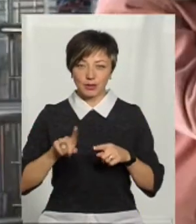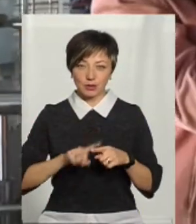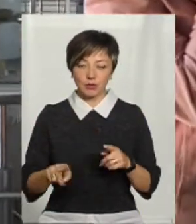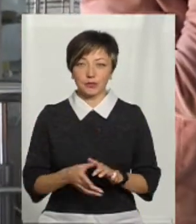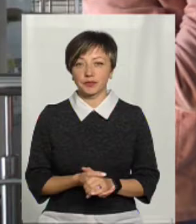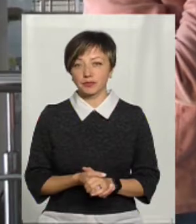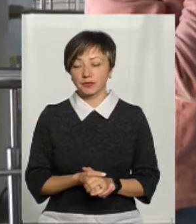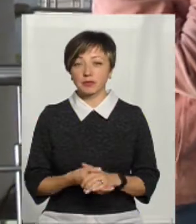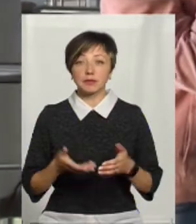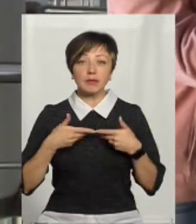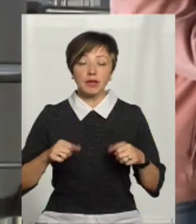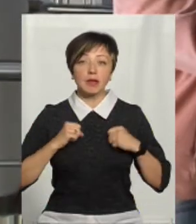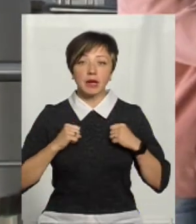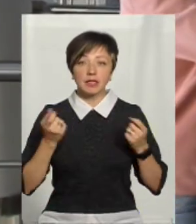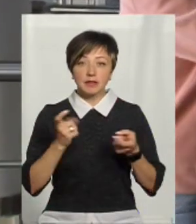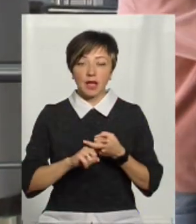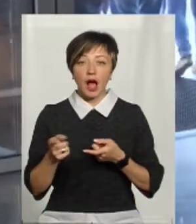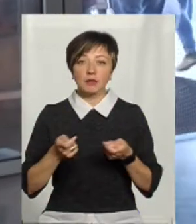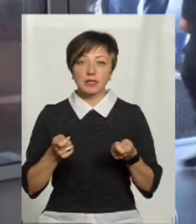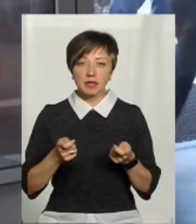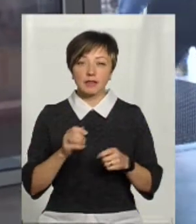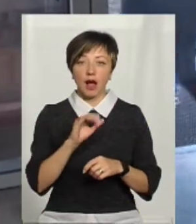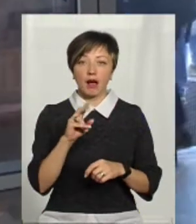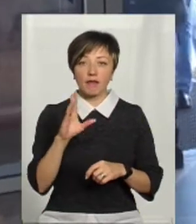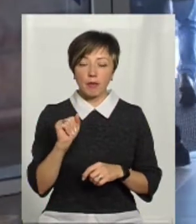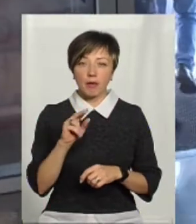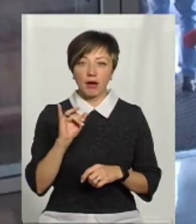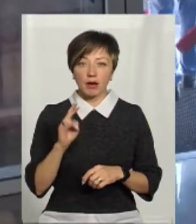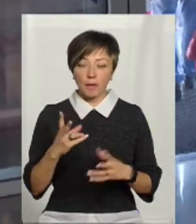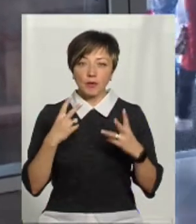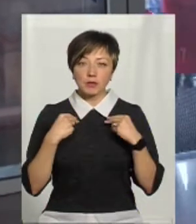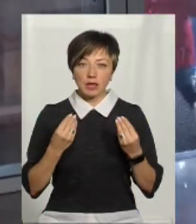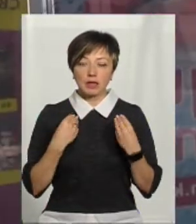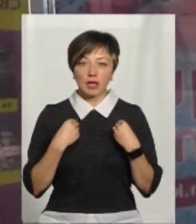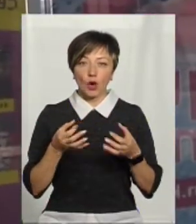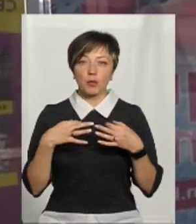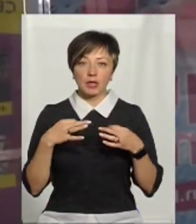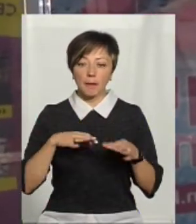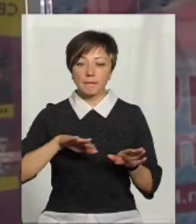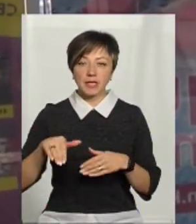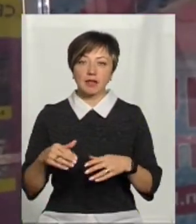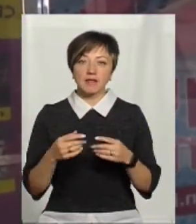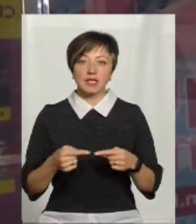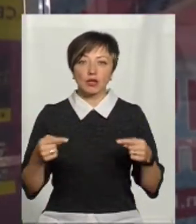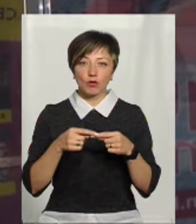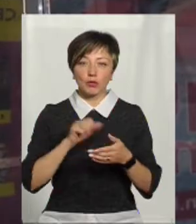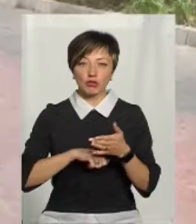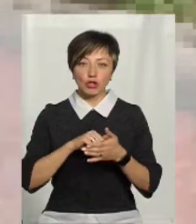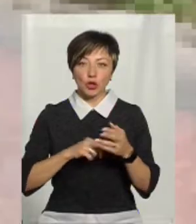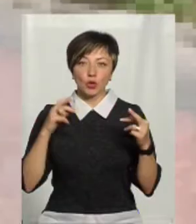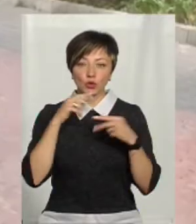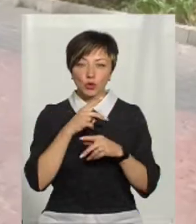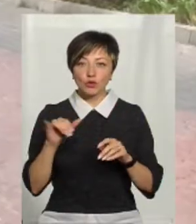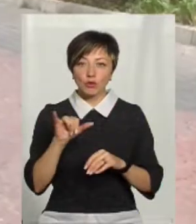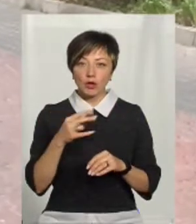очах. Ми намагалися зв'язатися з адміністрацією аквапарку, нам пообіцяли дати коментар після встановлення причини утруєння. Тетяна Сьомиш